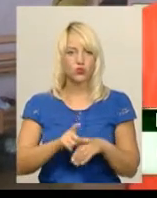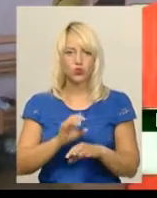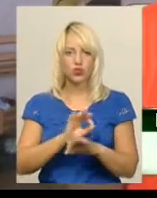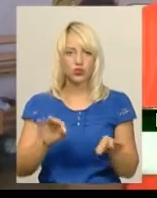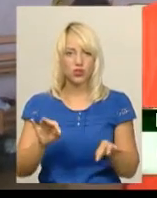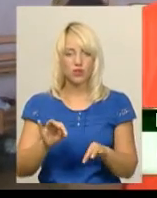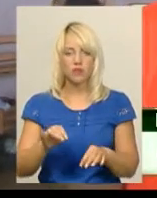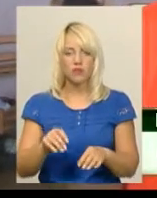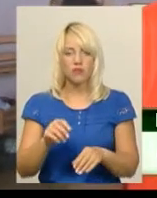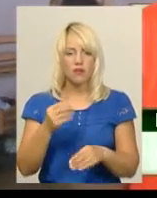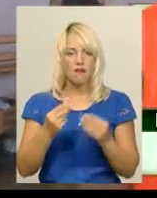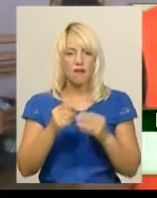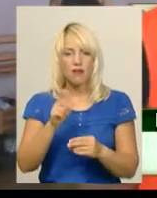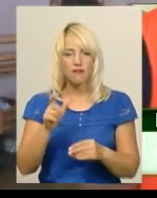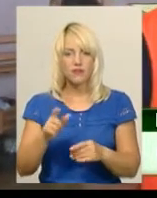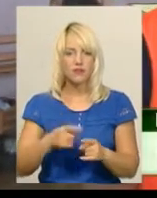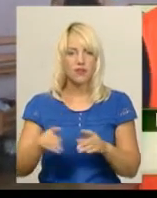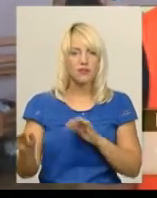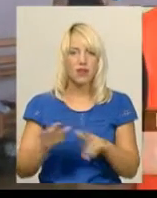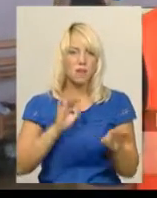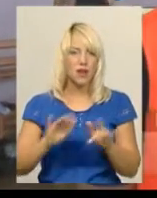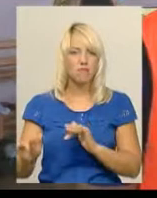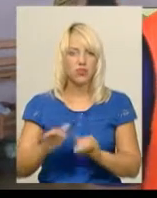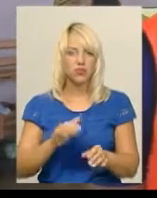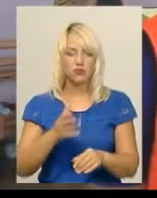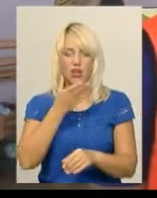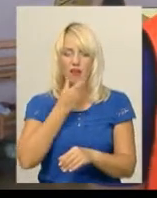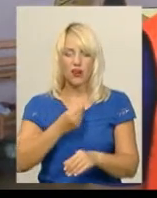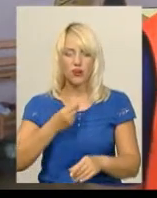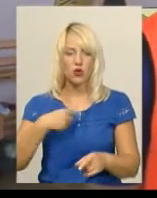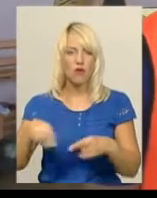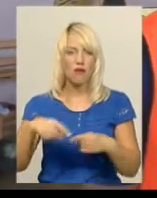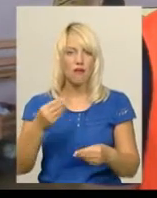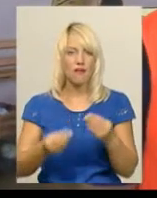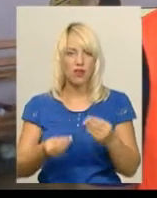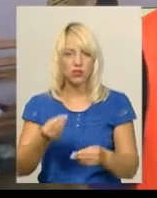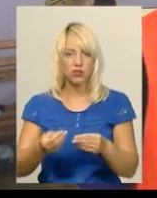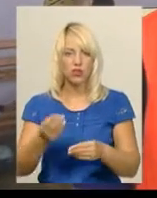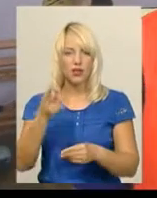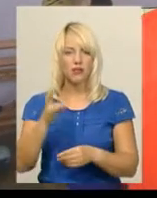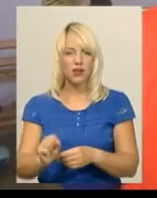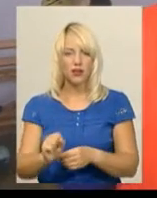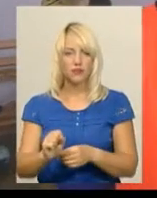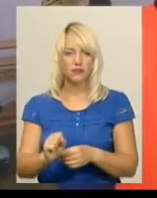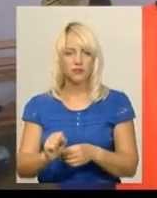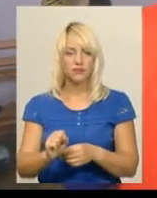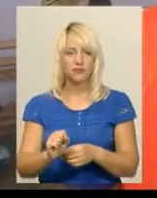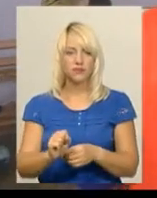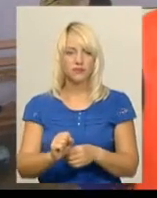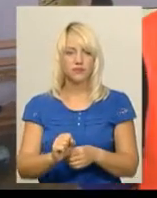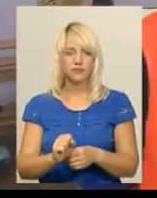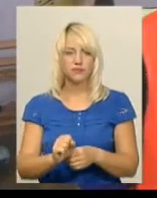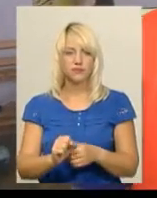динамічні, дуже добре грають на напад, дуже